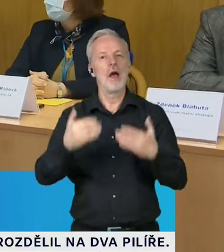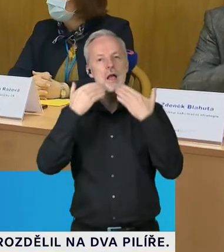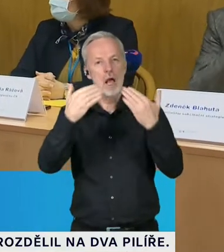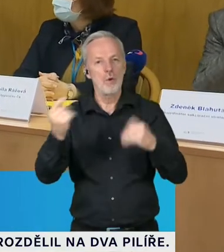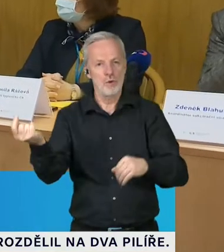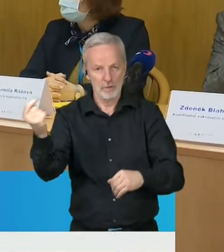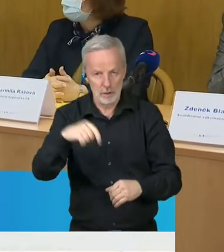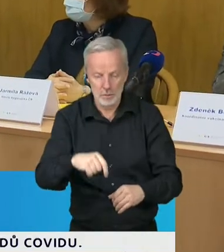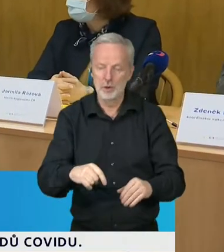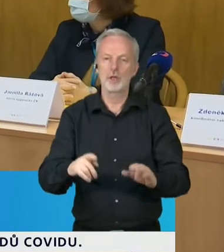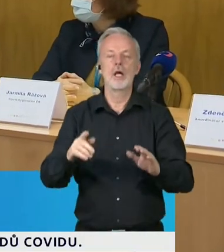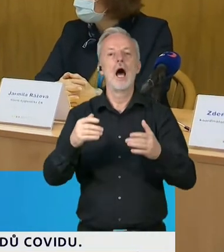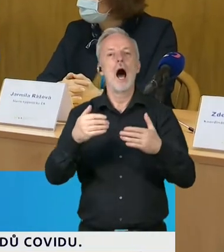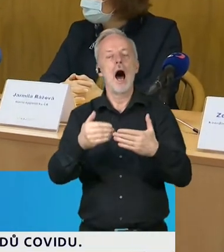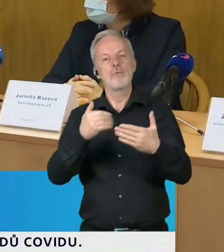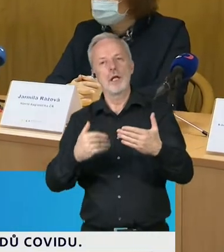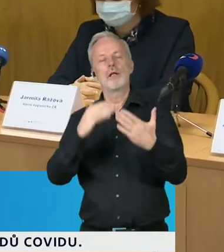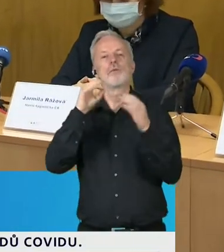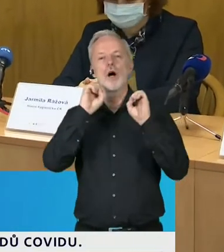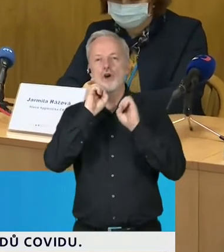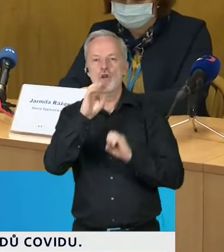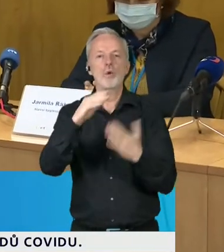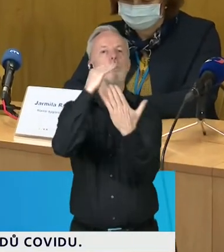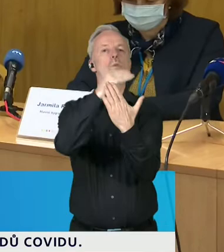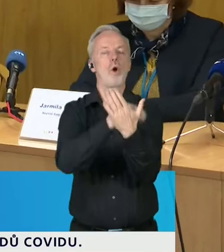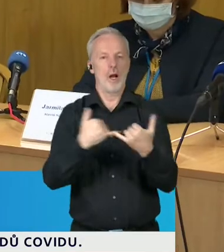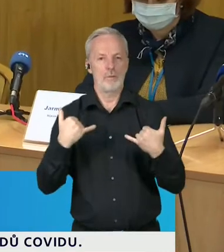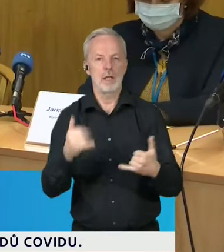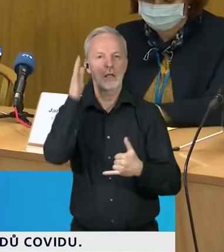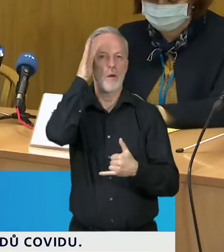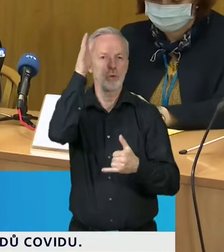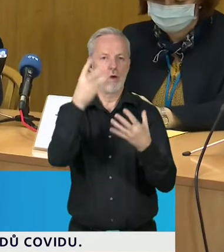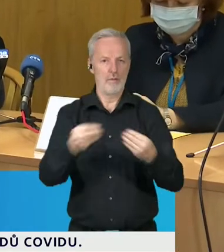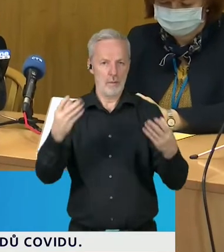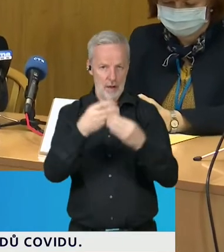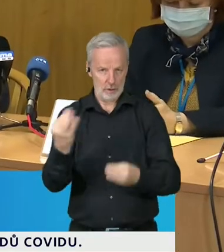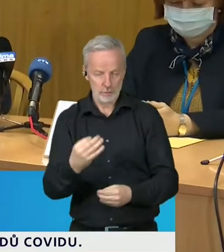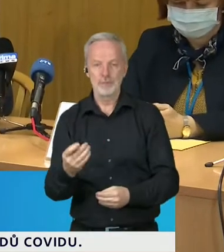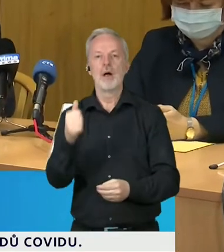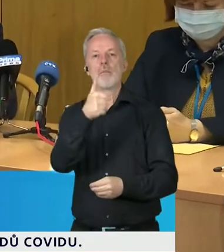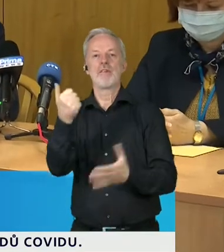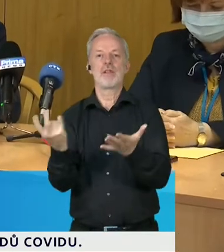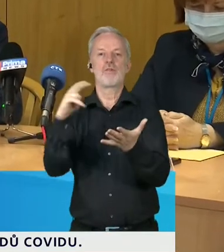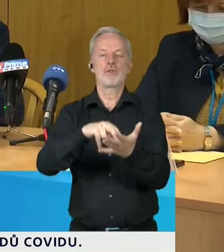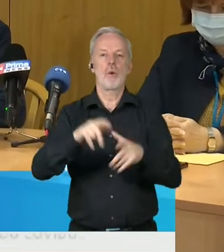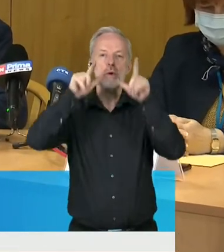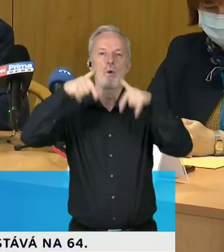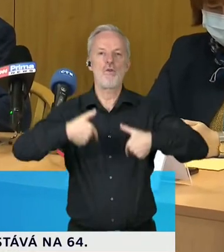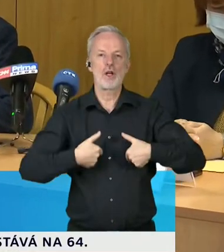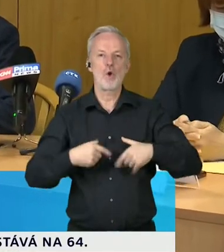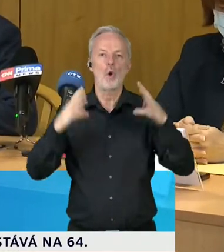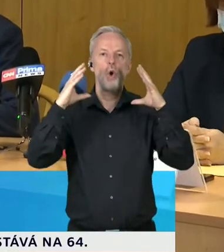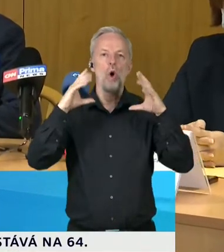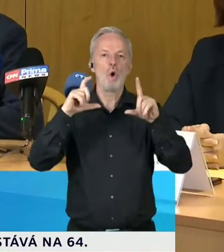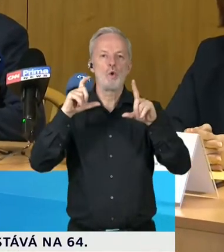čem budeme dnes hovořit. Poté, co pan profesor Dušek zhrne současný stav a upozorní na to, že